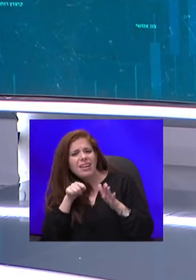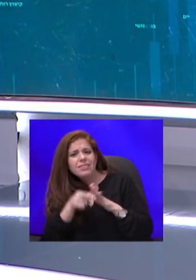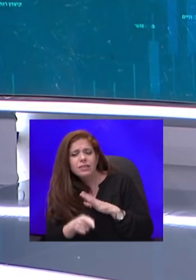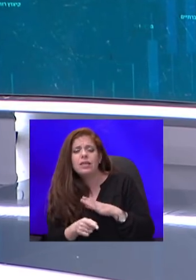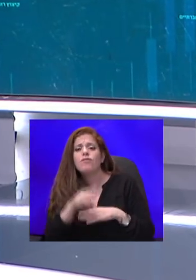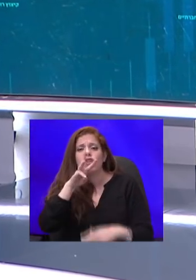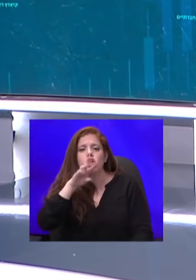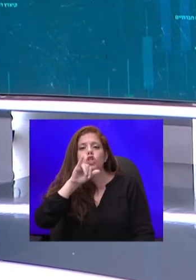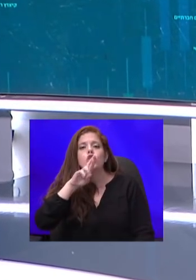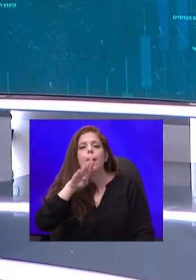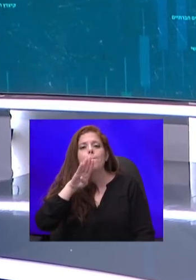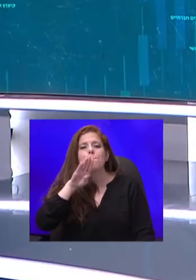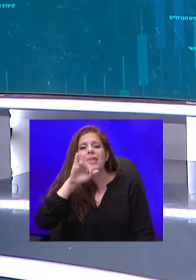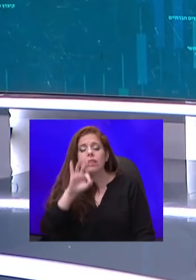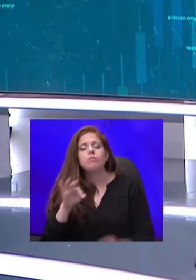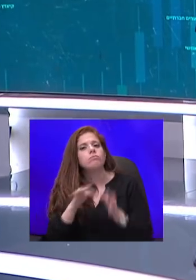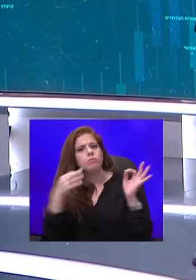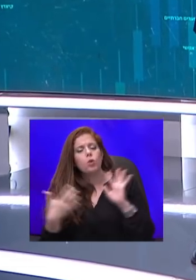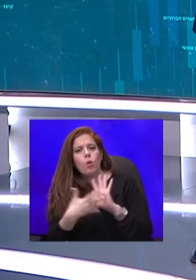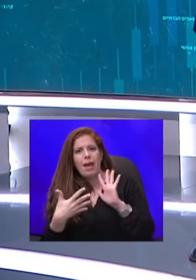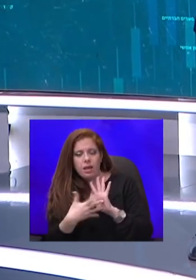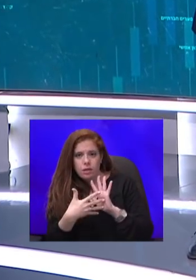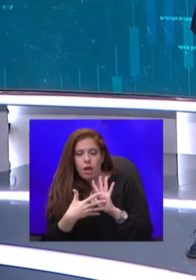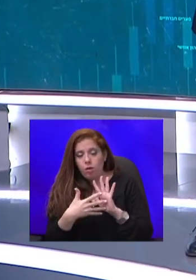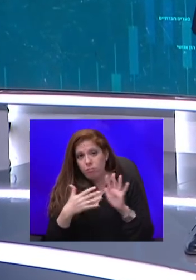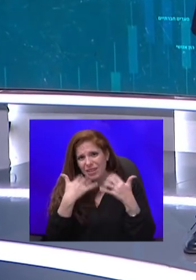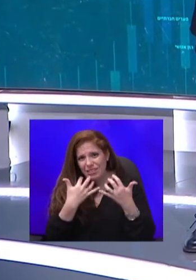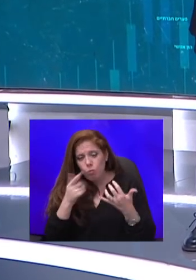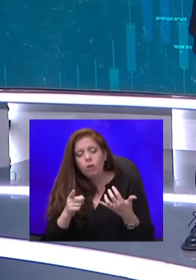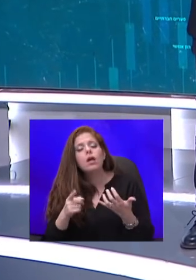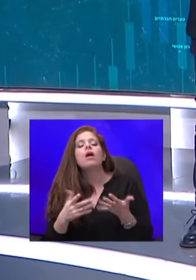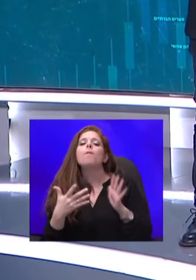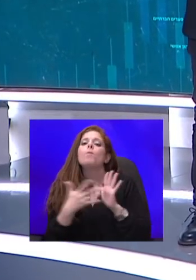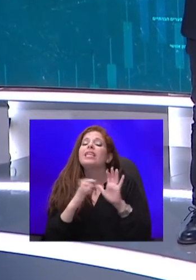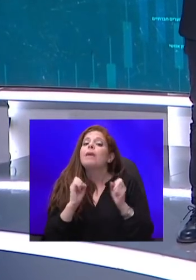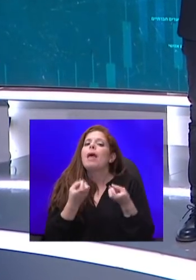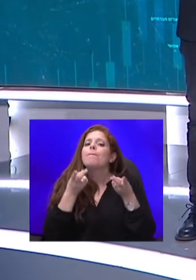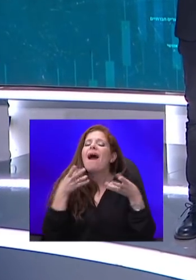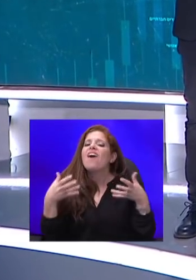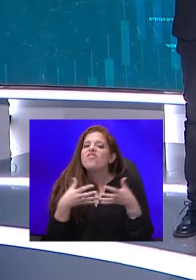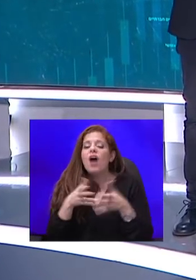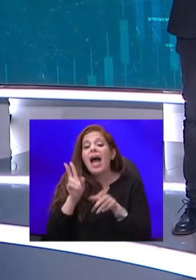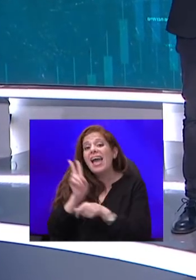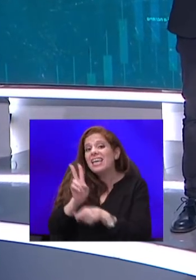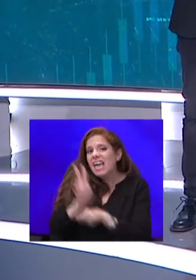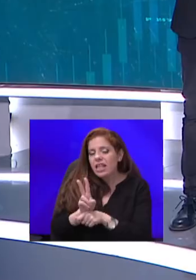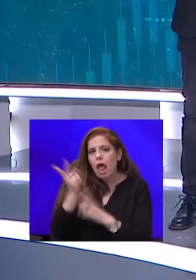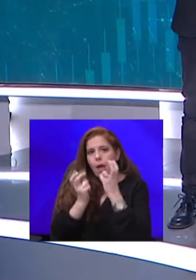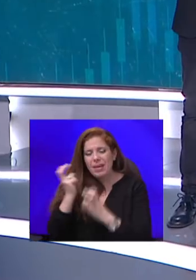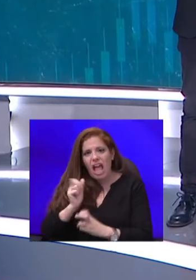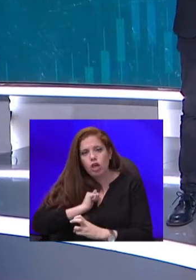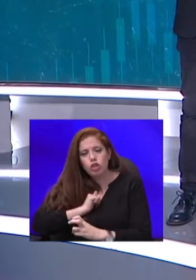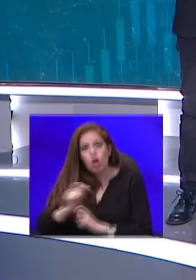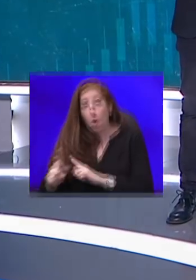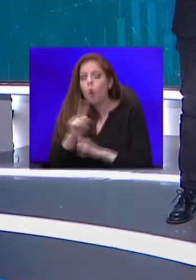בחקירה בפרשה הזו, והיא בודקת האם החברה הגנה על המידע האישי של הלקוחות כנדרש בחוק, כמה לקוחות נפגעו